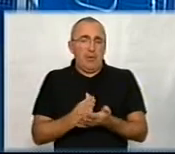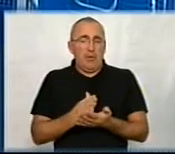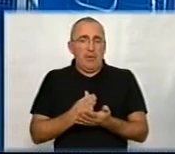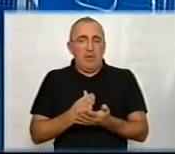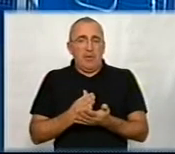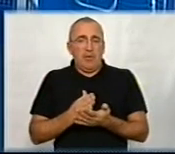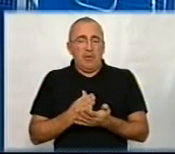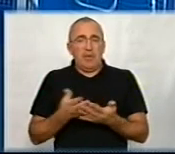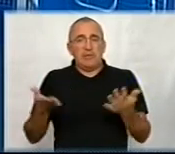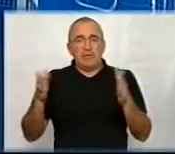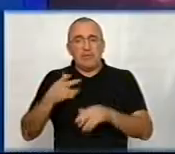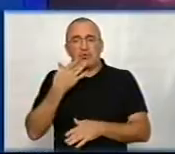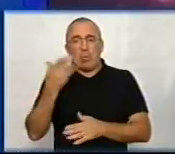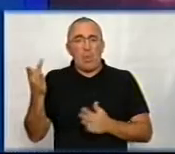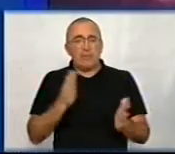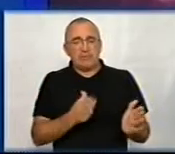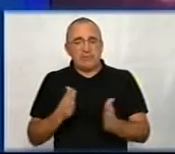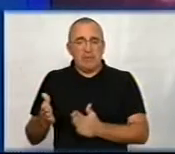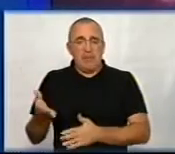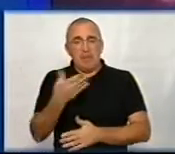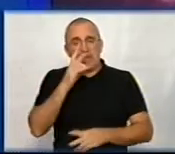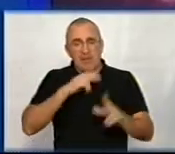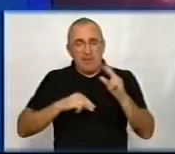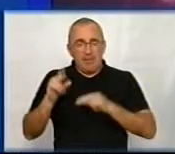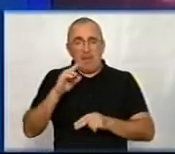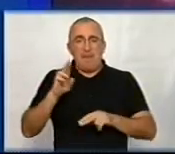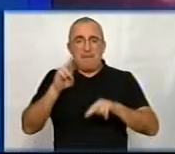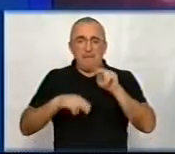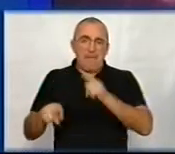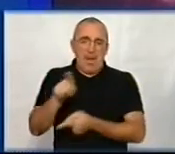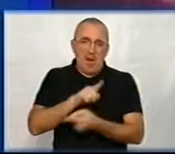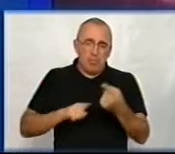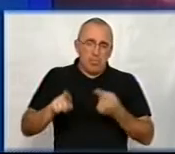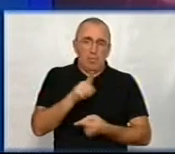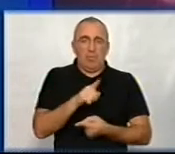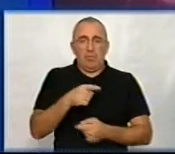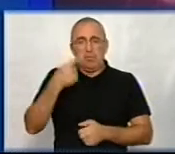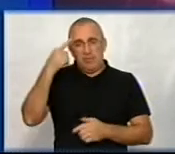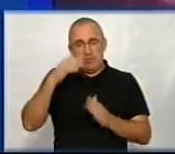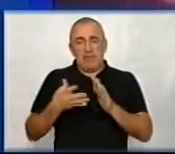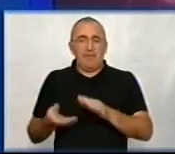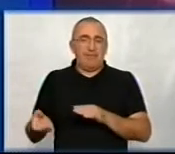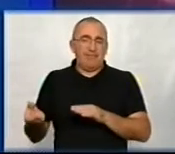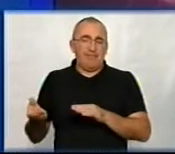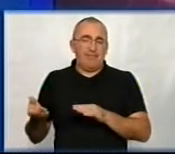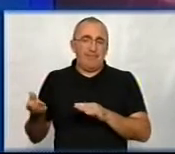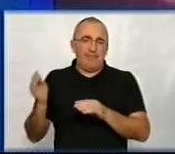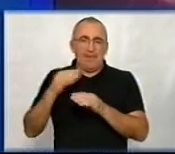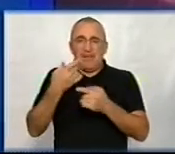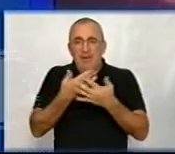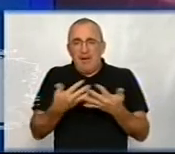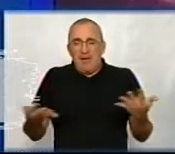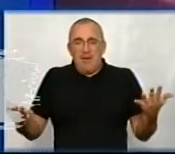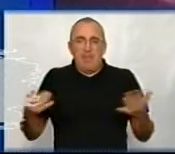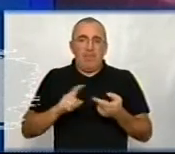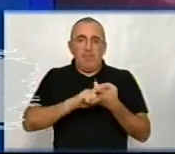родиментарні залишки радянської системи, які ми намагаємось постійно перебудовувати. тому, зрозуміло, що накладається цілий ряд таких викликів, які пов